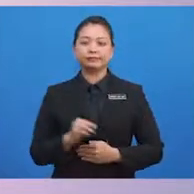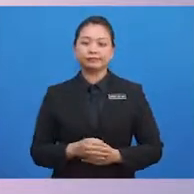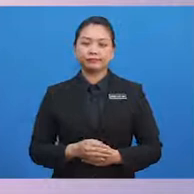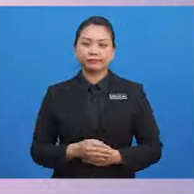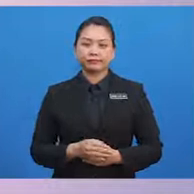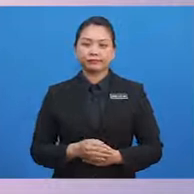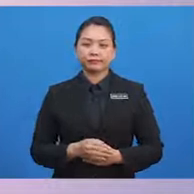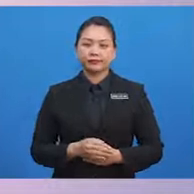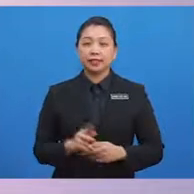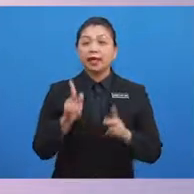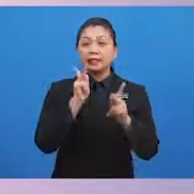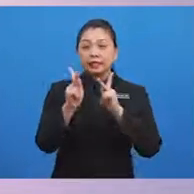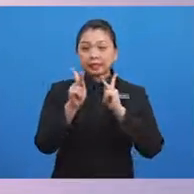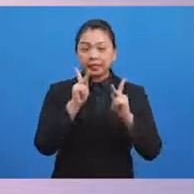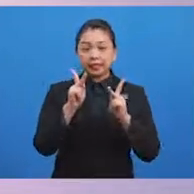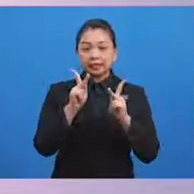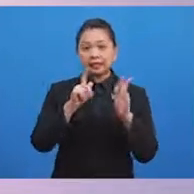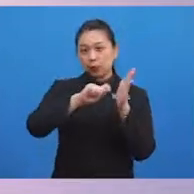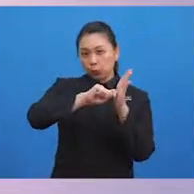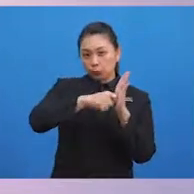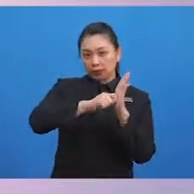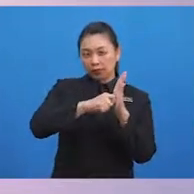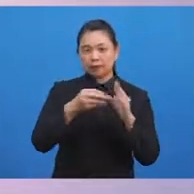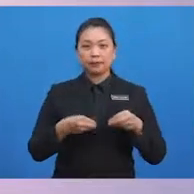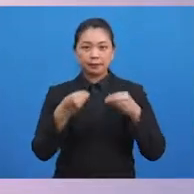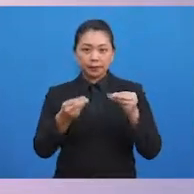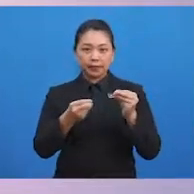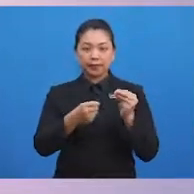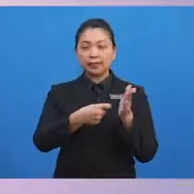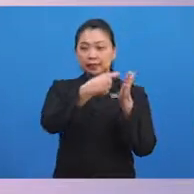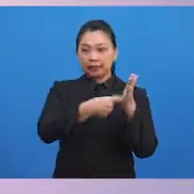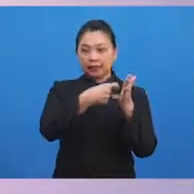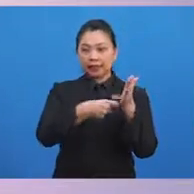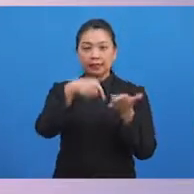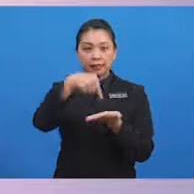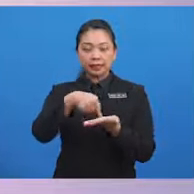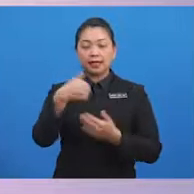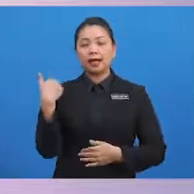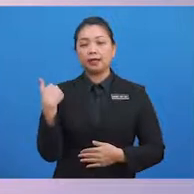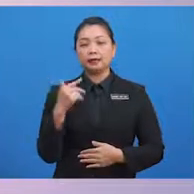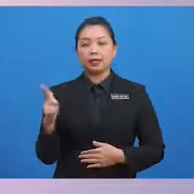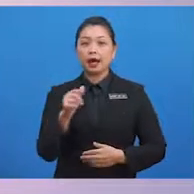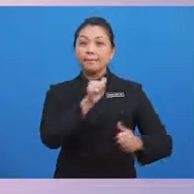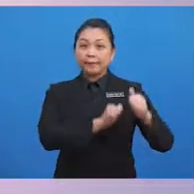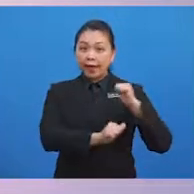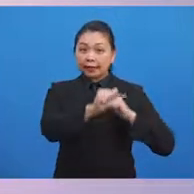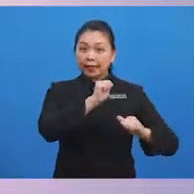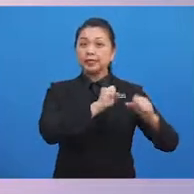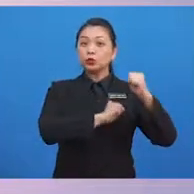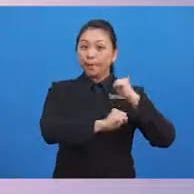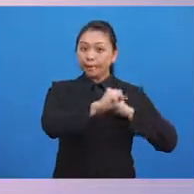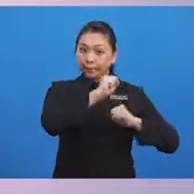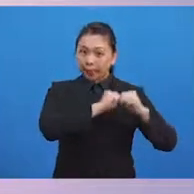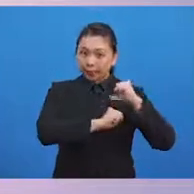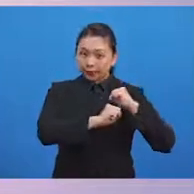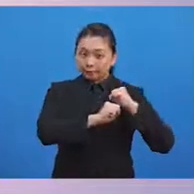Kata kunci bagi nilai ini adalah Beradab sopan dan